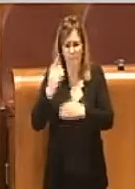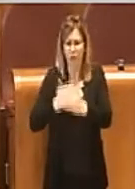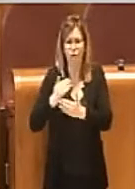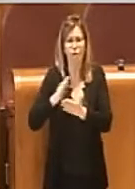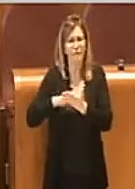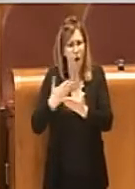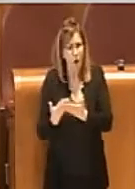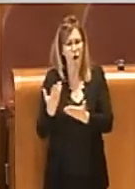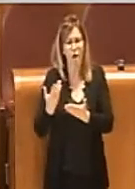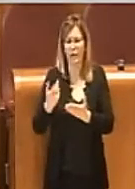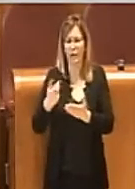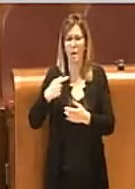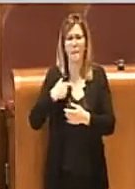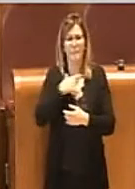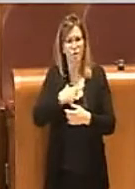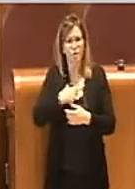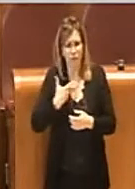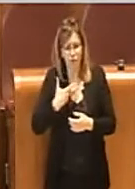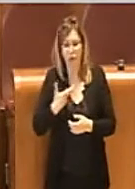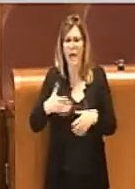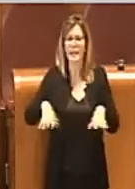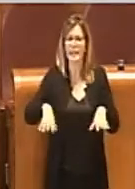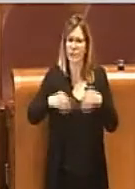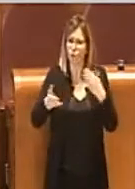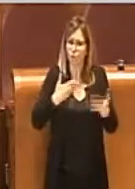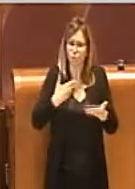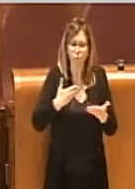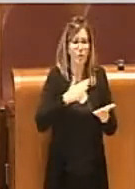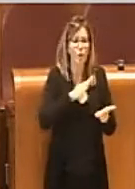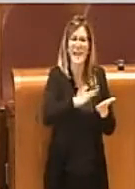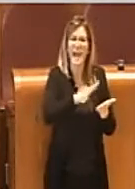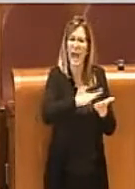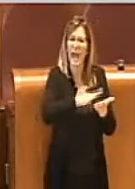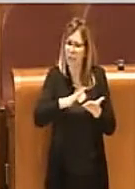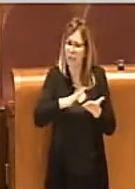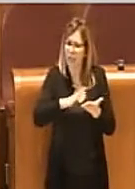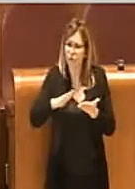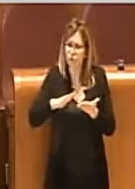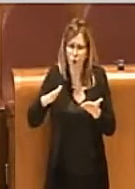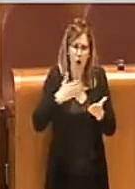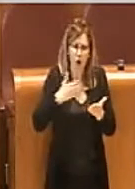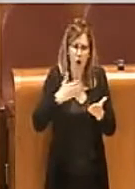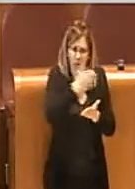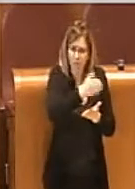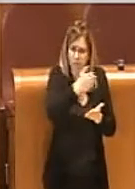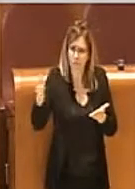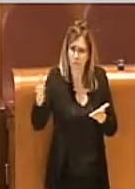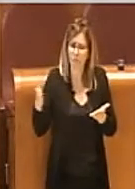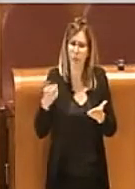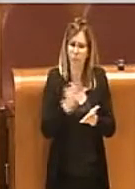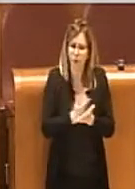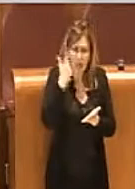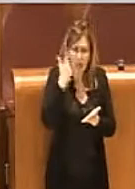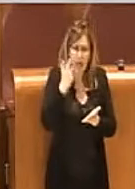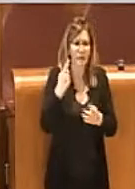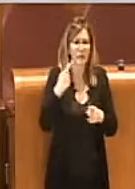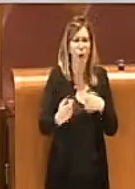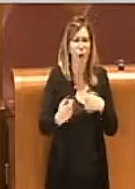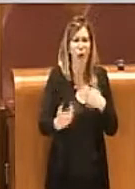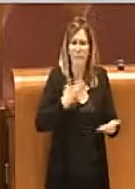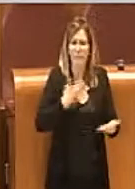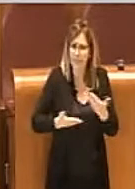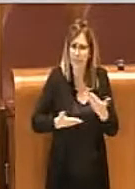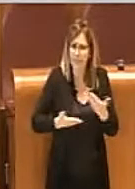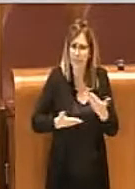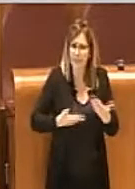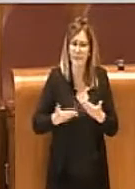Si è iniziati subito con delle operazioni di sanificazione importanti, operazioni emergenziali che l'azienda non